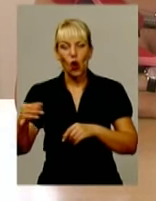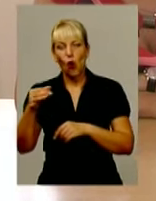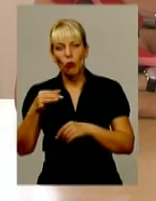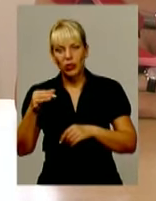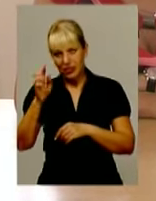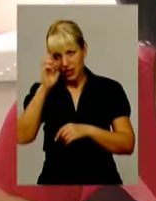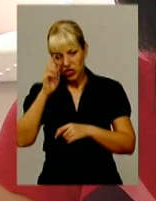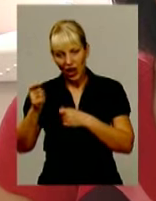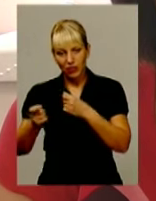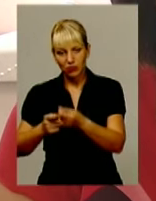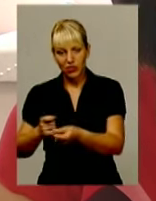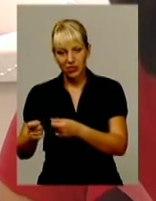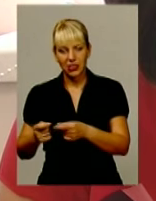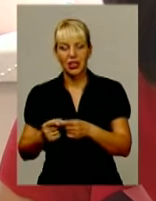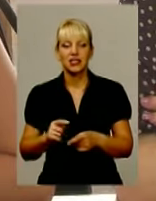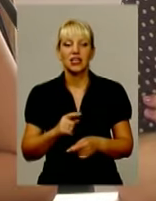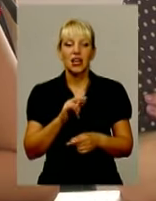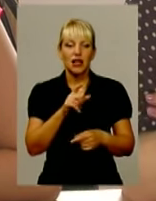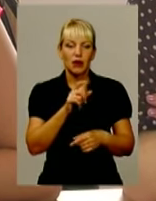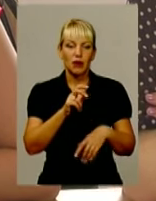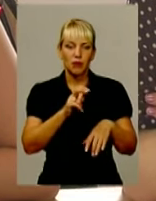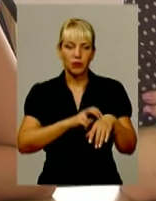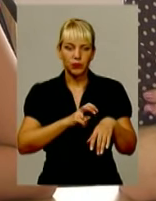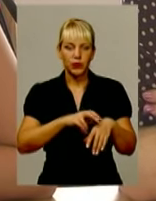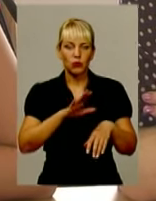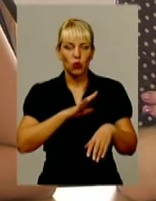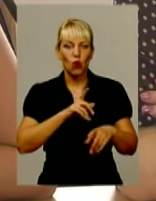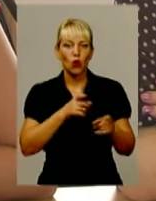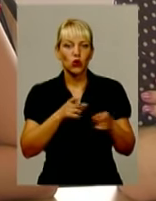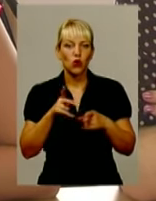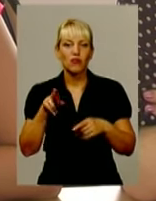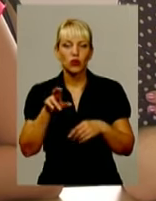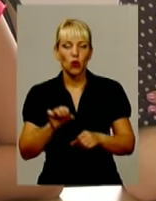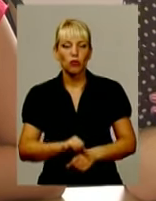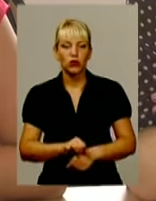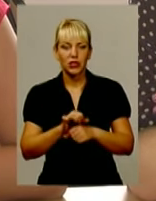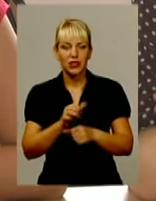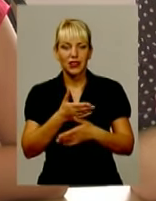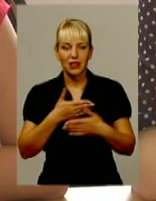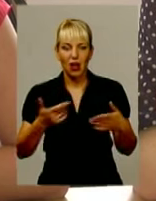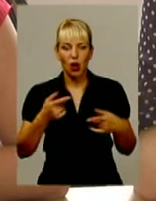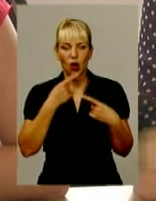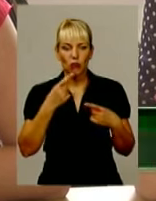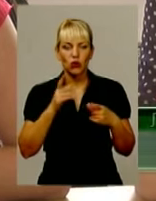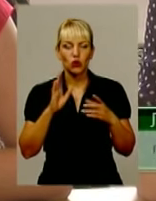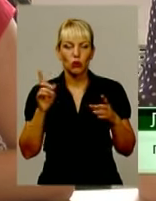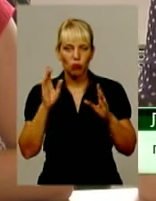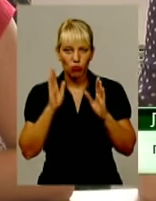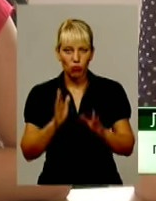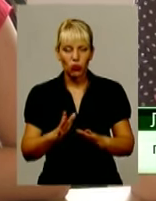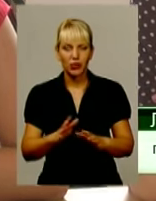Перші були готові навіть до акції протесту. Нам говорили, що буде рейдерський захват